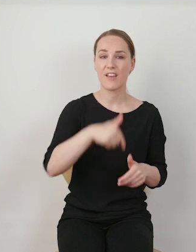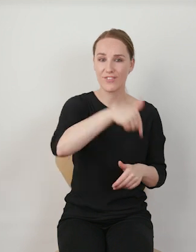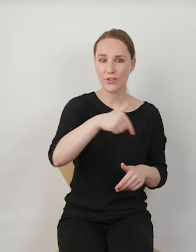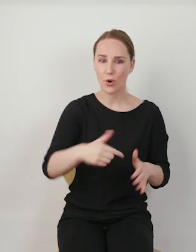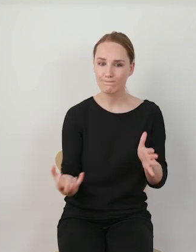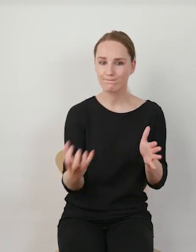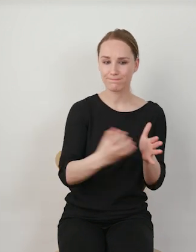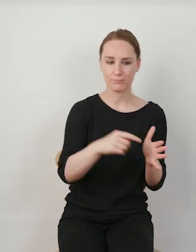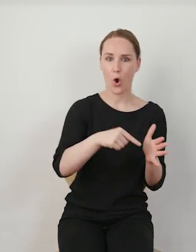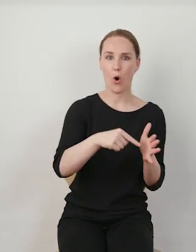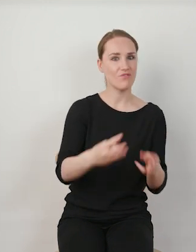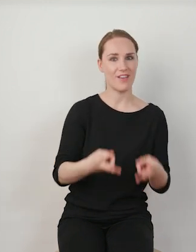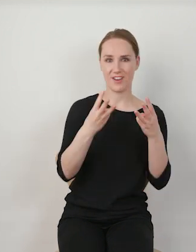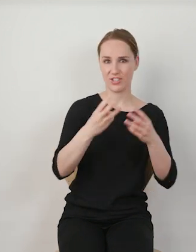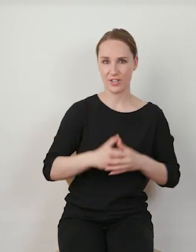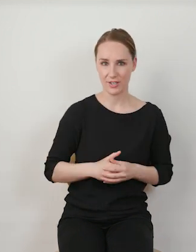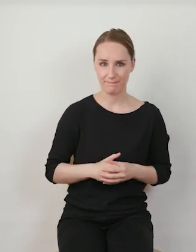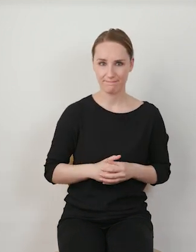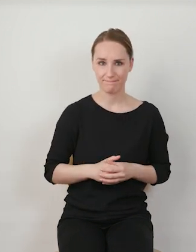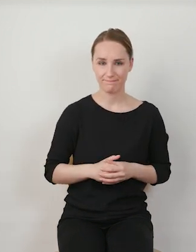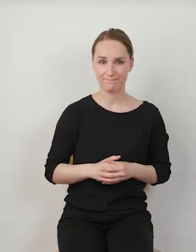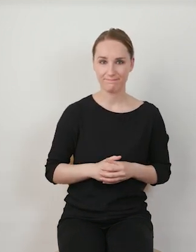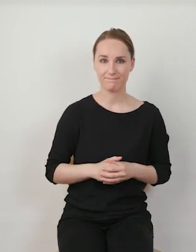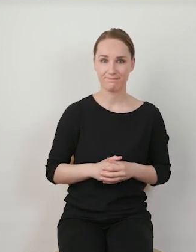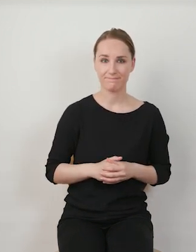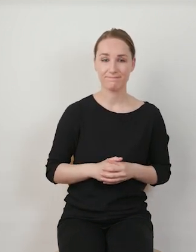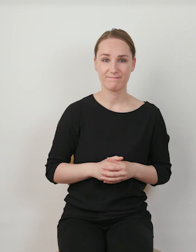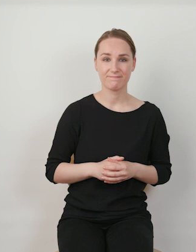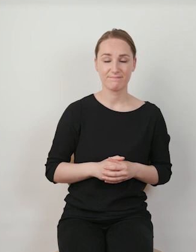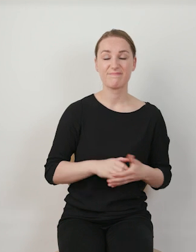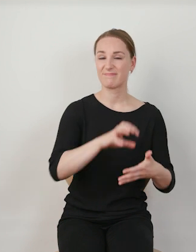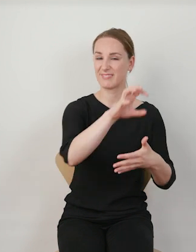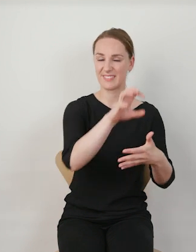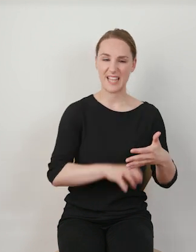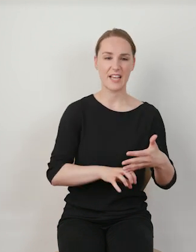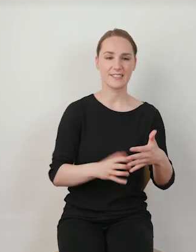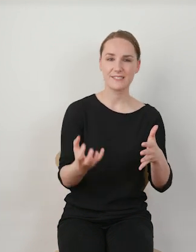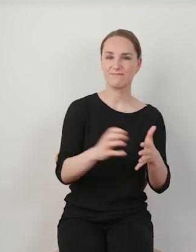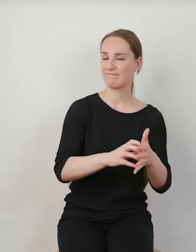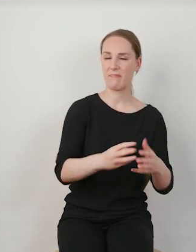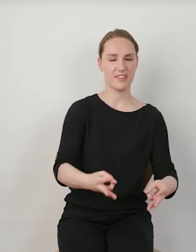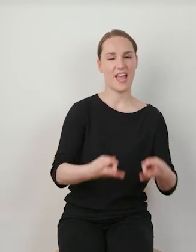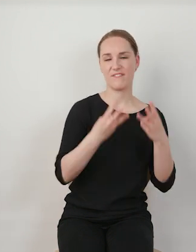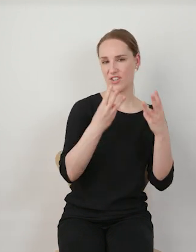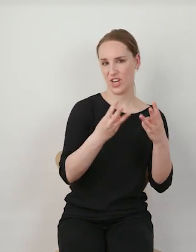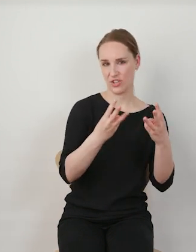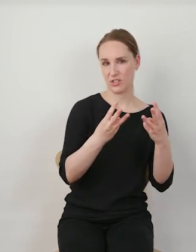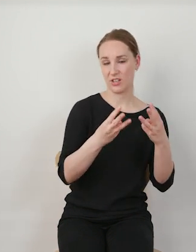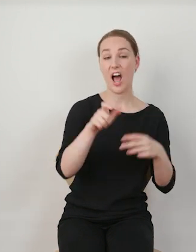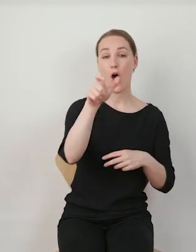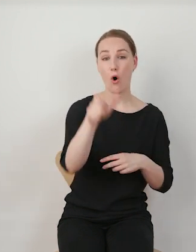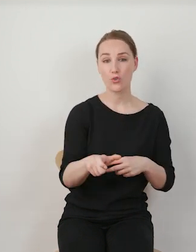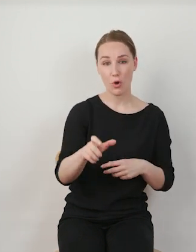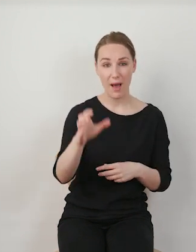o takiej samej nazwie. Tym samym mamy do czynienia z hipercentrycznością tekstów i z drugorzędną